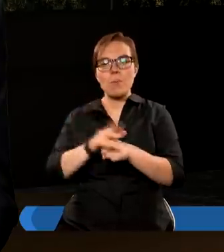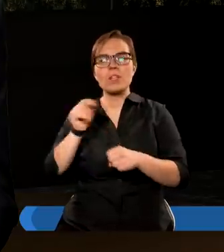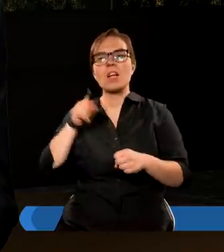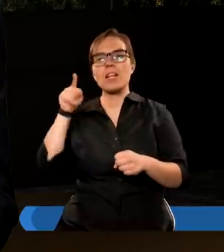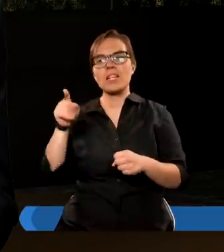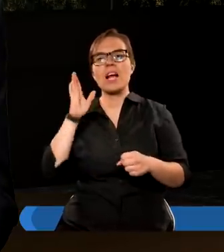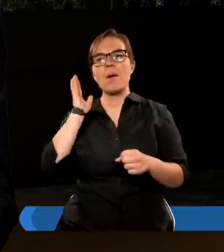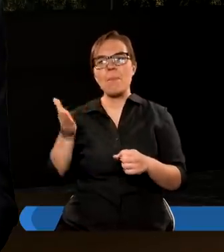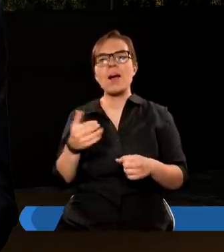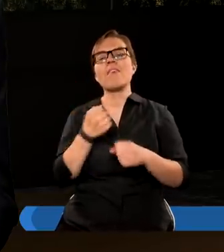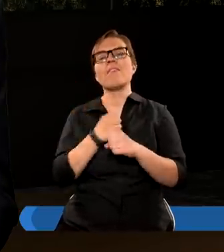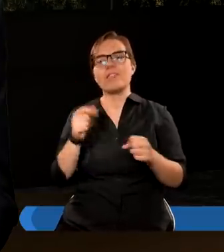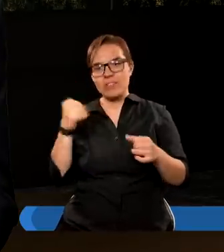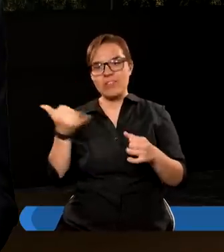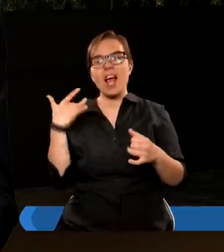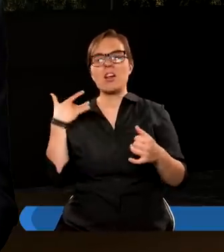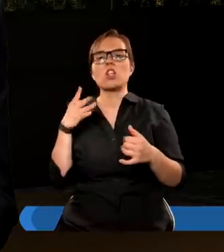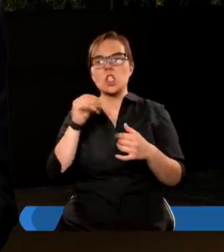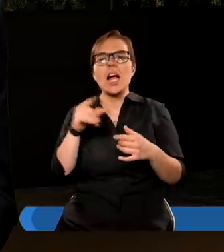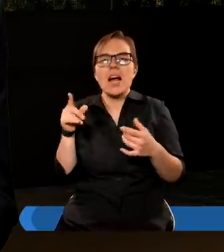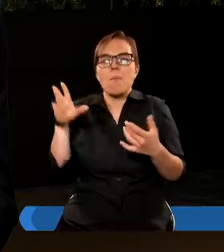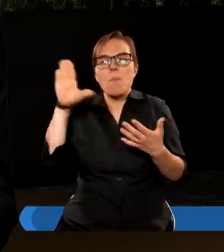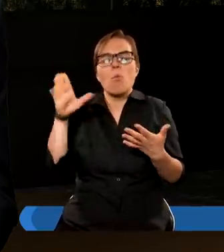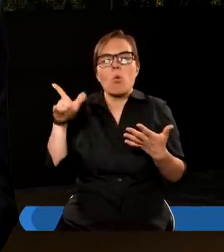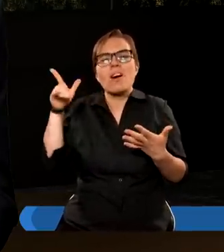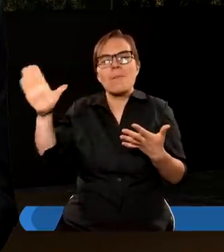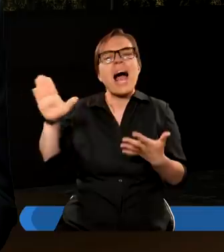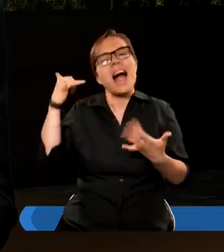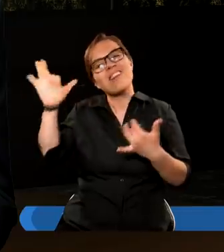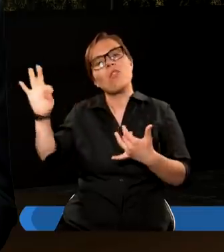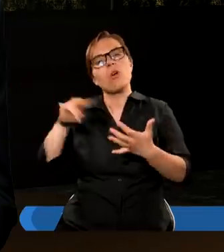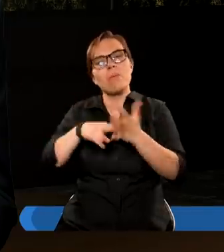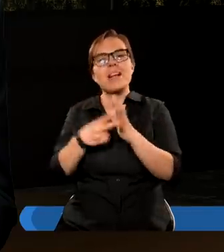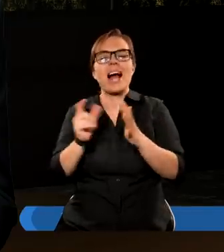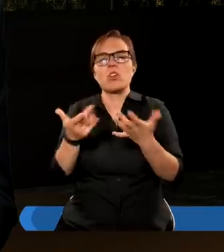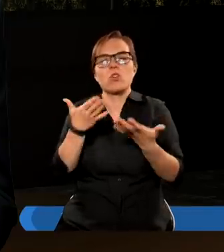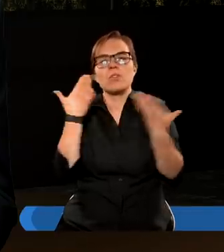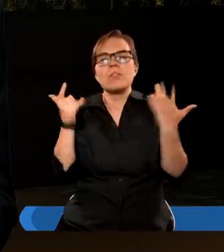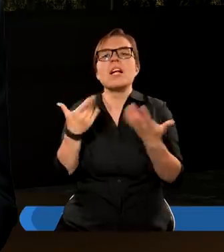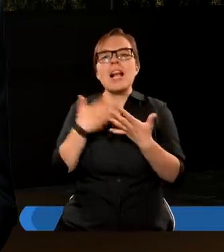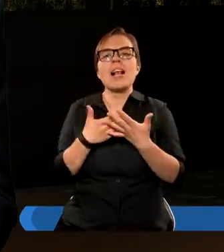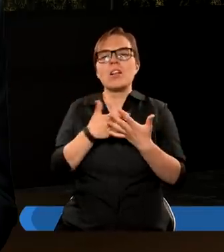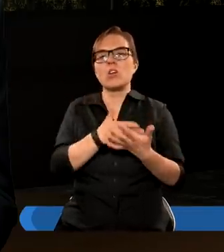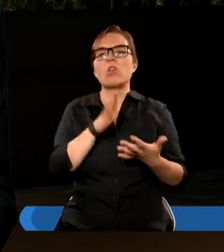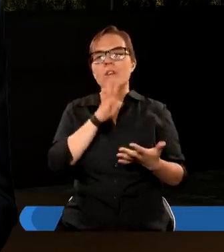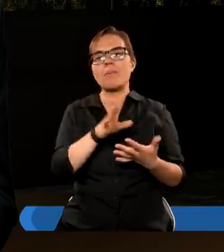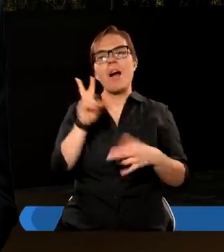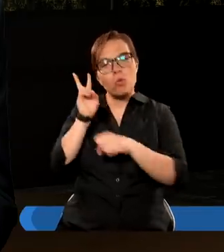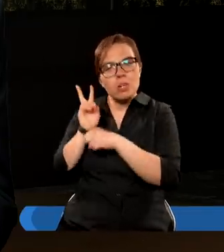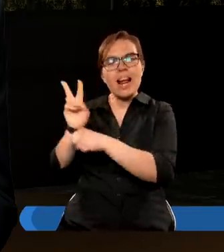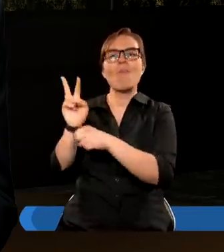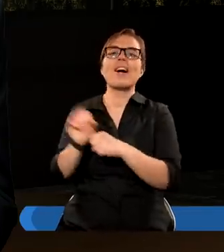z niego będzie wywodził się wielki ród, naród, którego nie zliczy. Zatem miał też